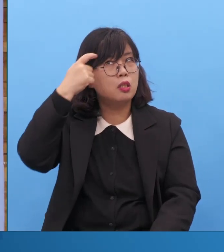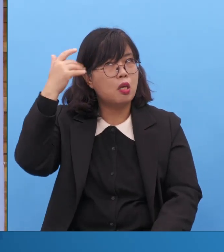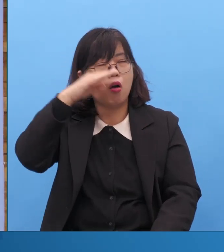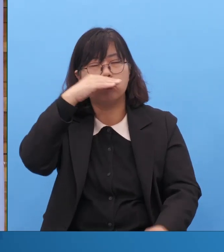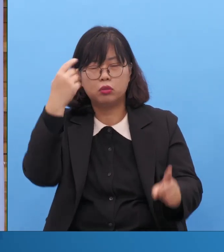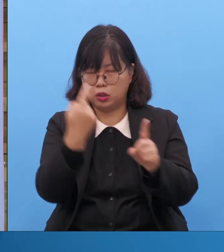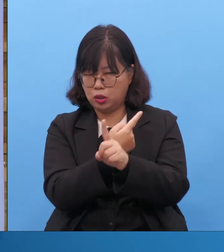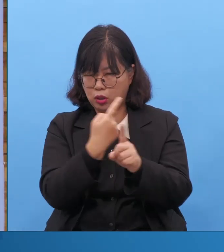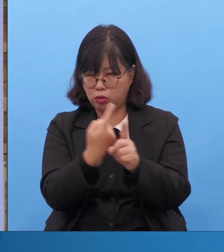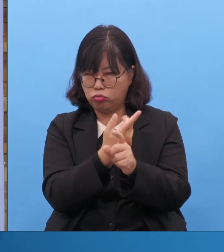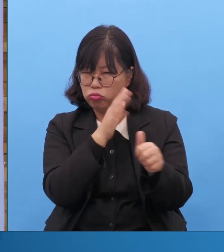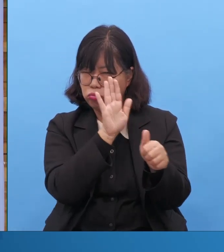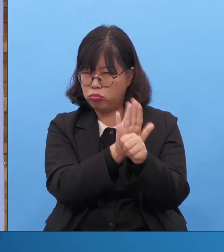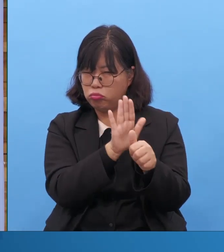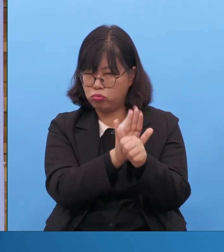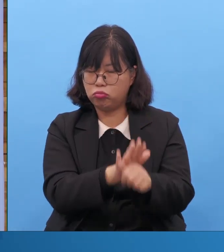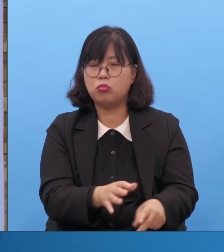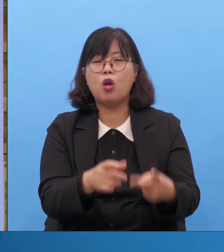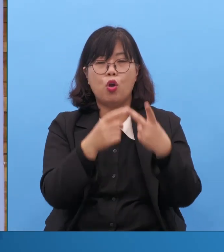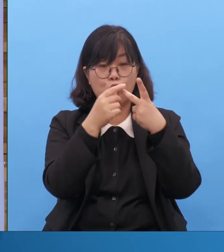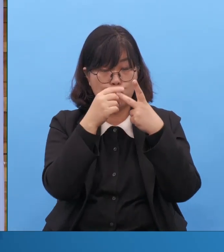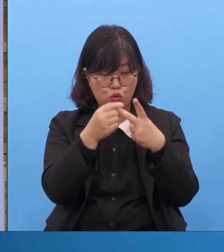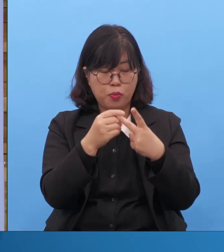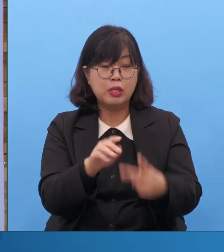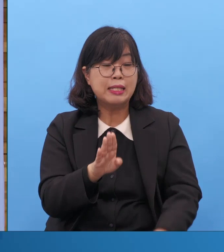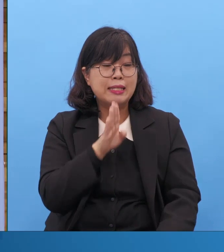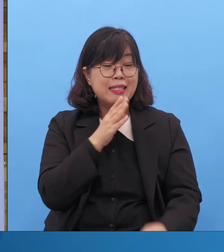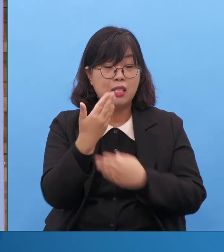실제 질병이 있어요. 질병 치유.